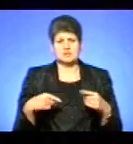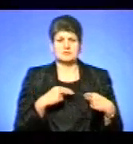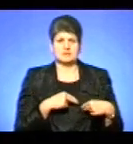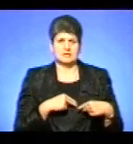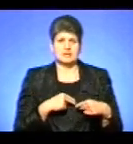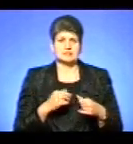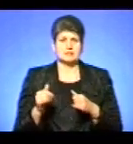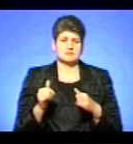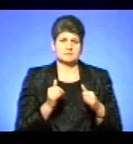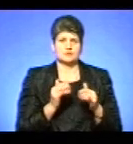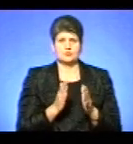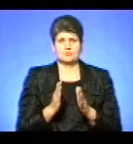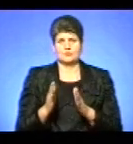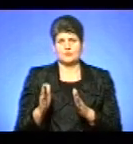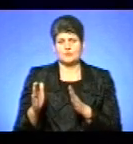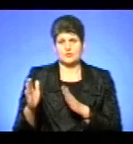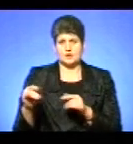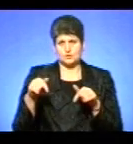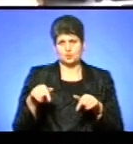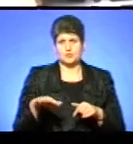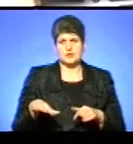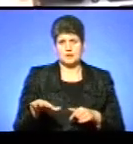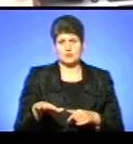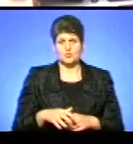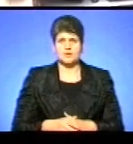громадський, публічний порядок тут на території.